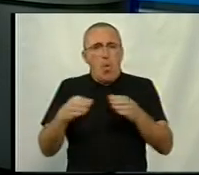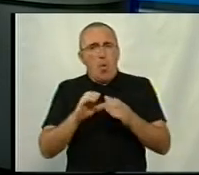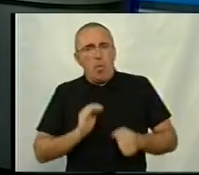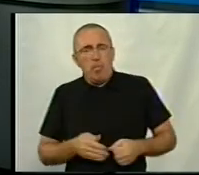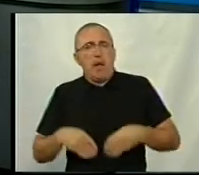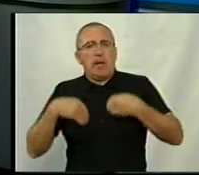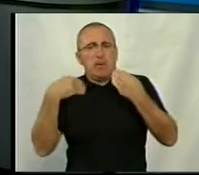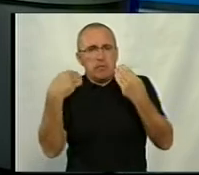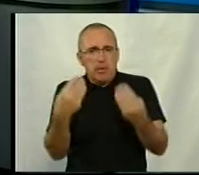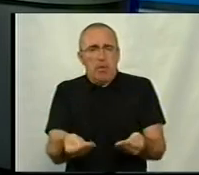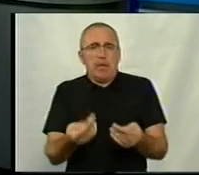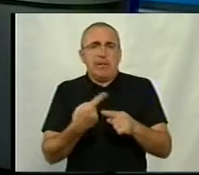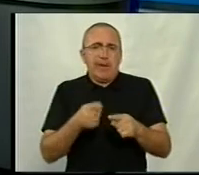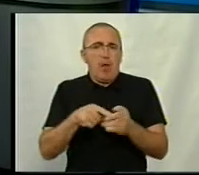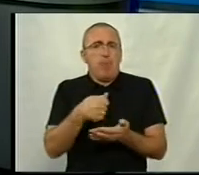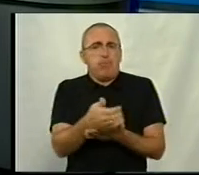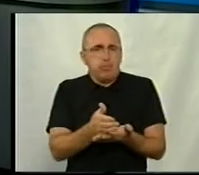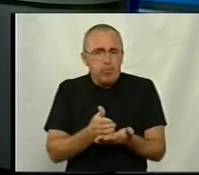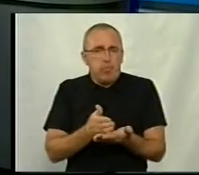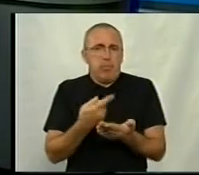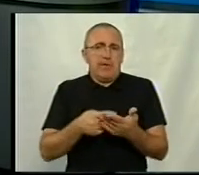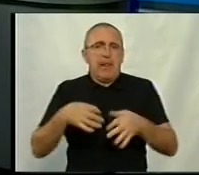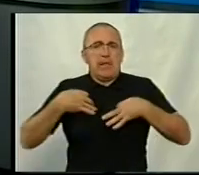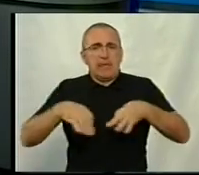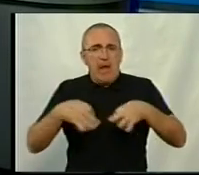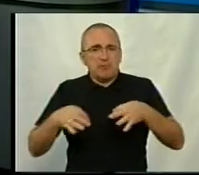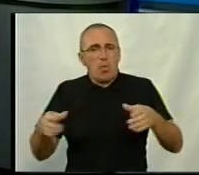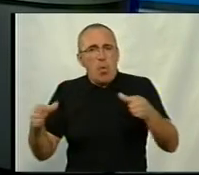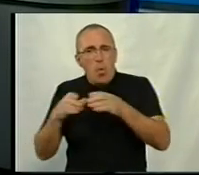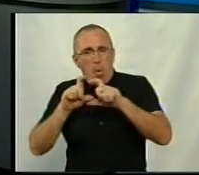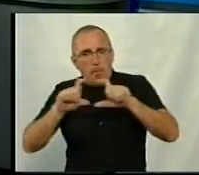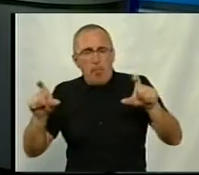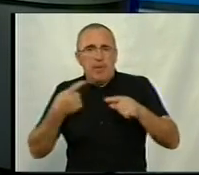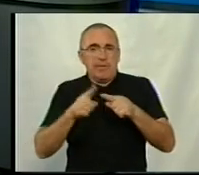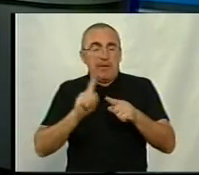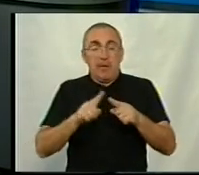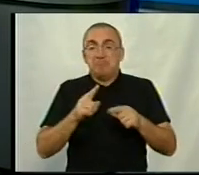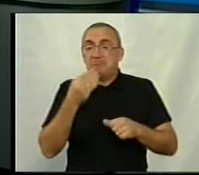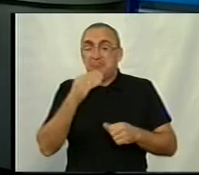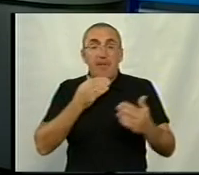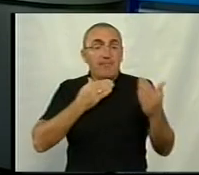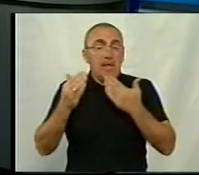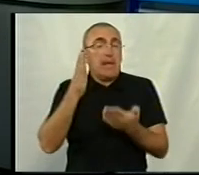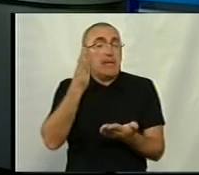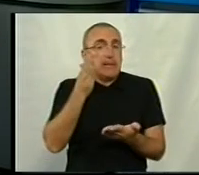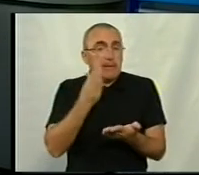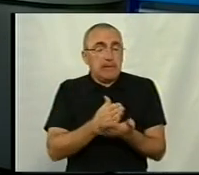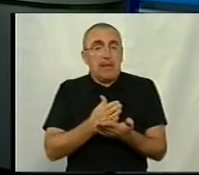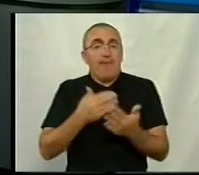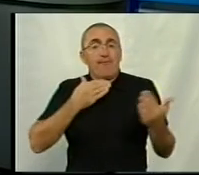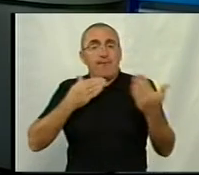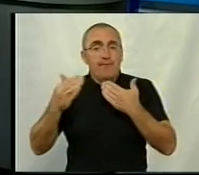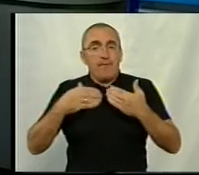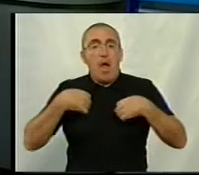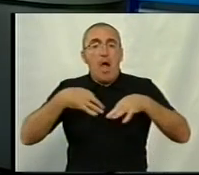які надають саме такі послуги. У нас присутні транспортні компанії. Родзинкою нашої виставки є виставка